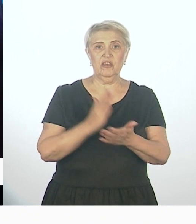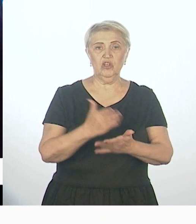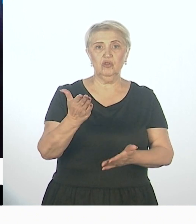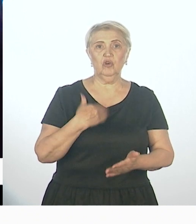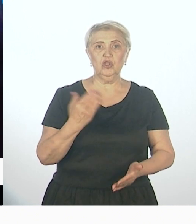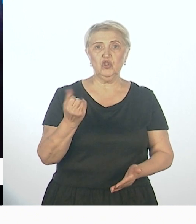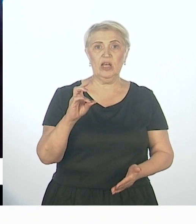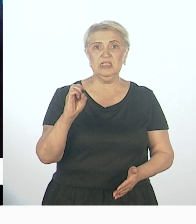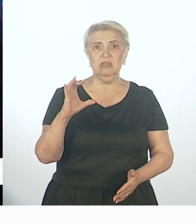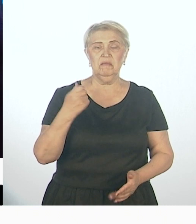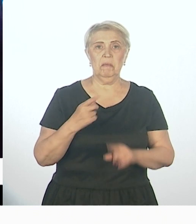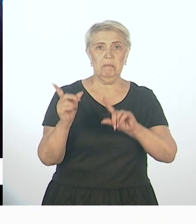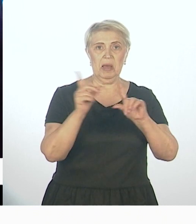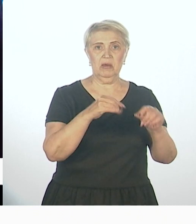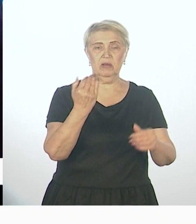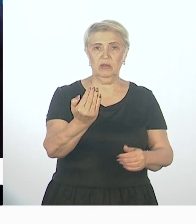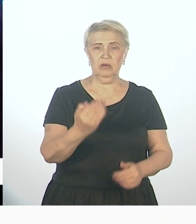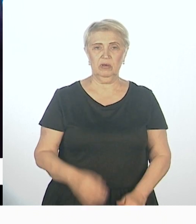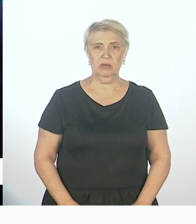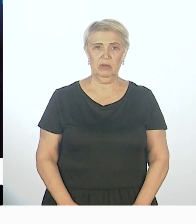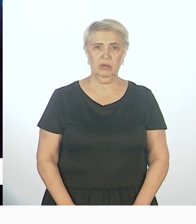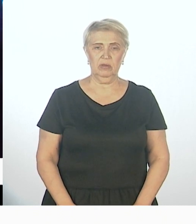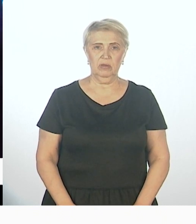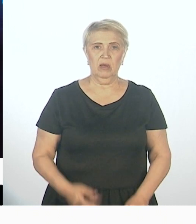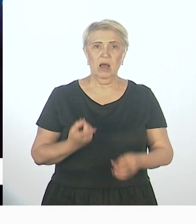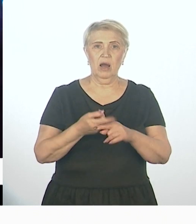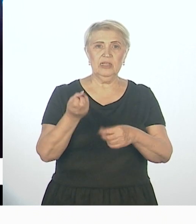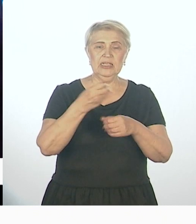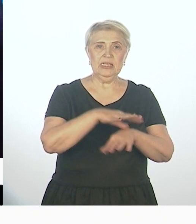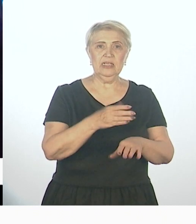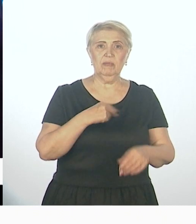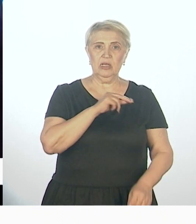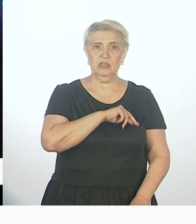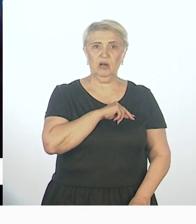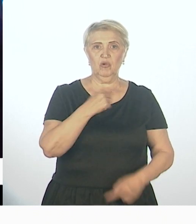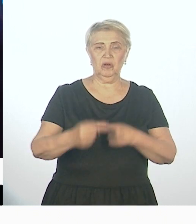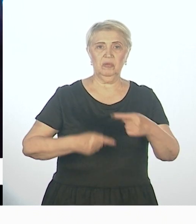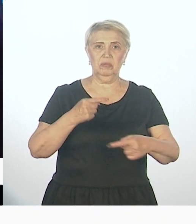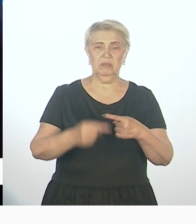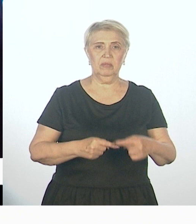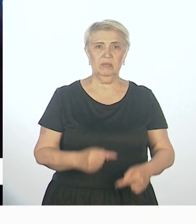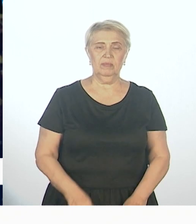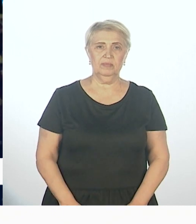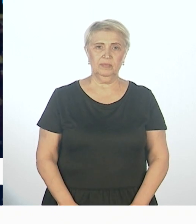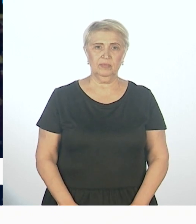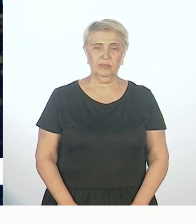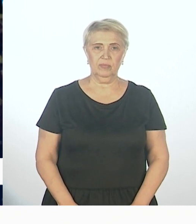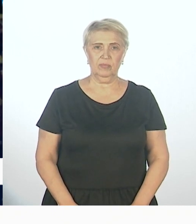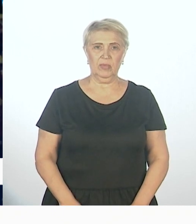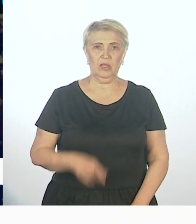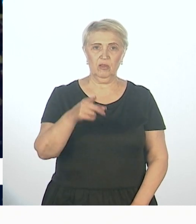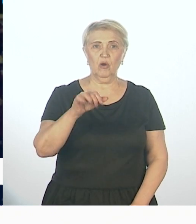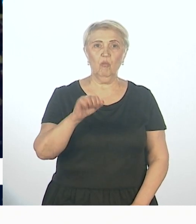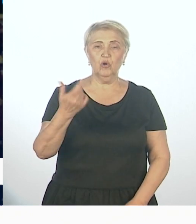И это благодаря тому, что город откликнулся, и система заработала. То есть просто вот условно этот лифт, что ты же потом можешь